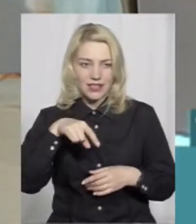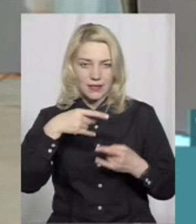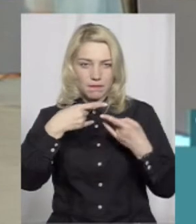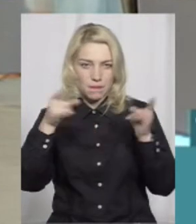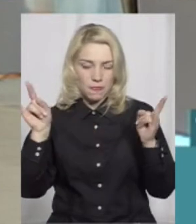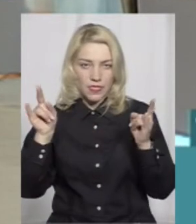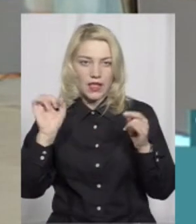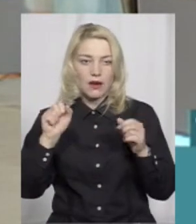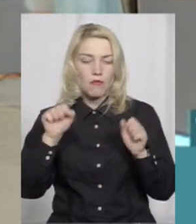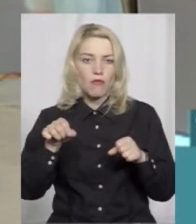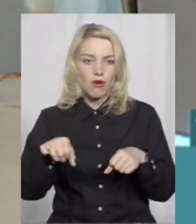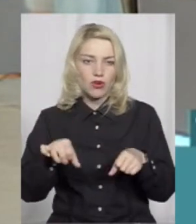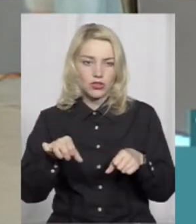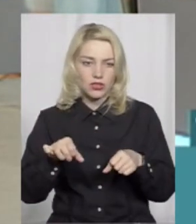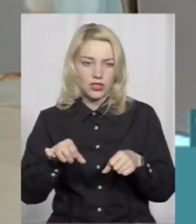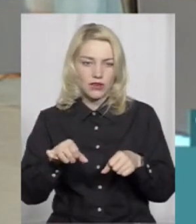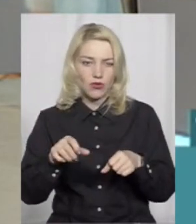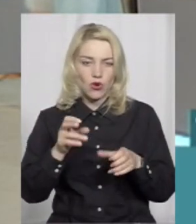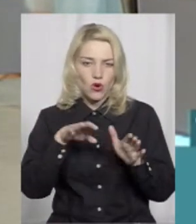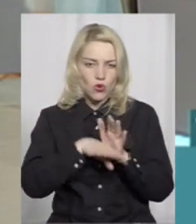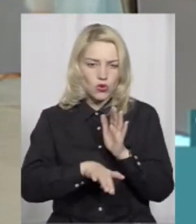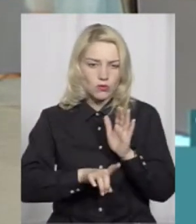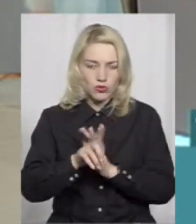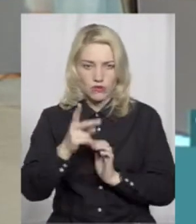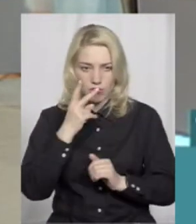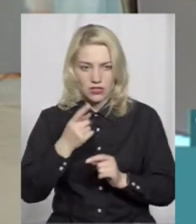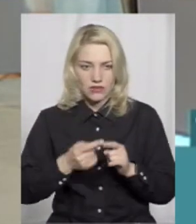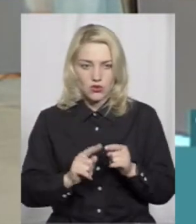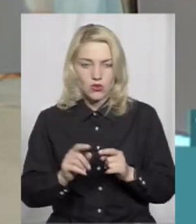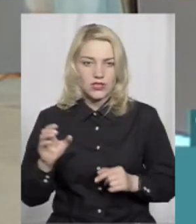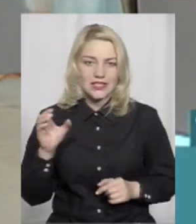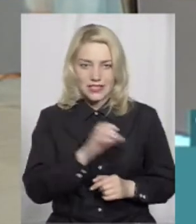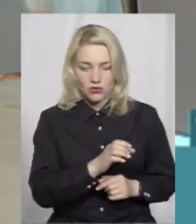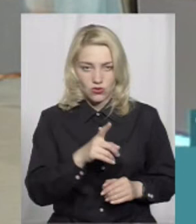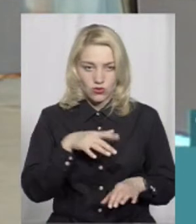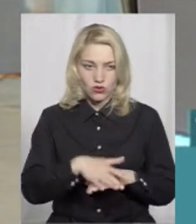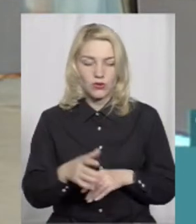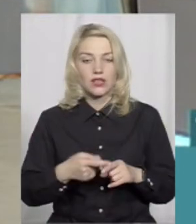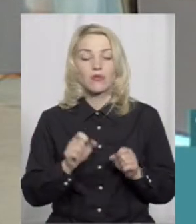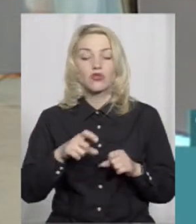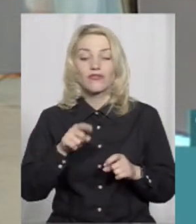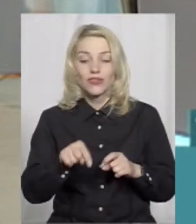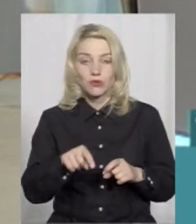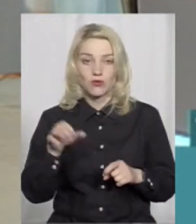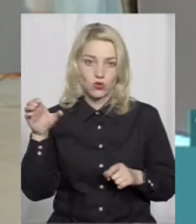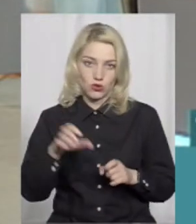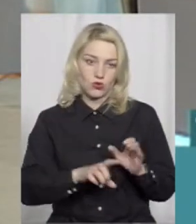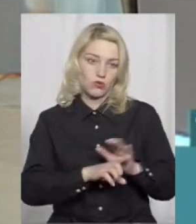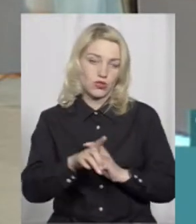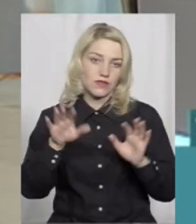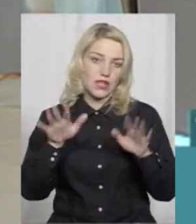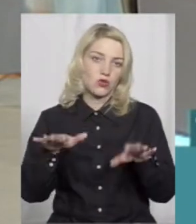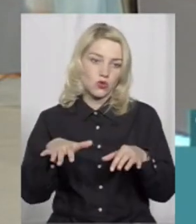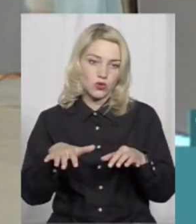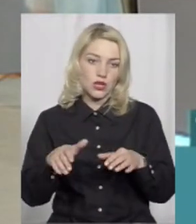Він, можливо, гірше почав бачити. От саме в цю секунду, розумієте? І саме в цю секунду розпочався дощ.